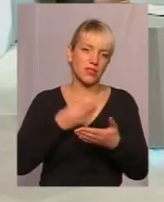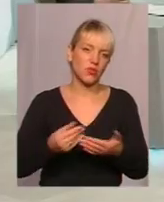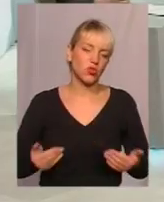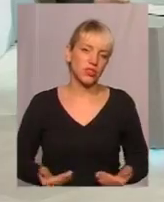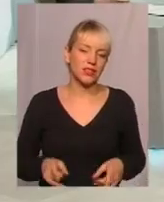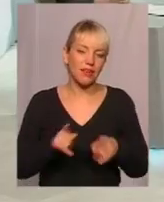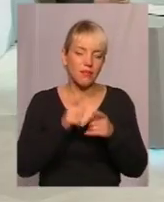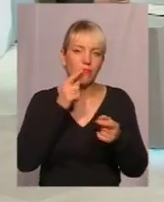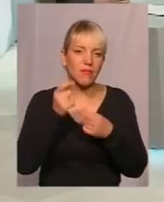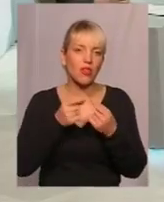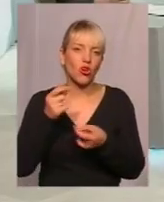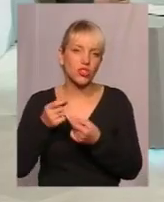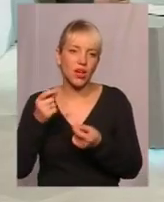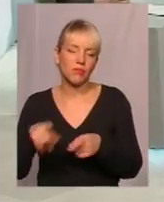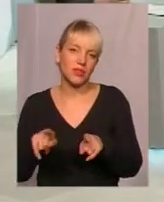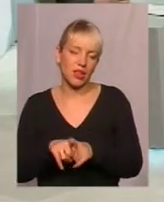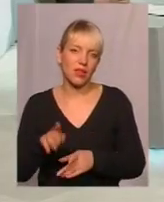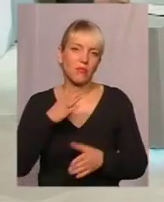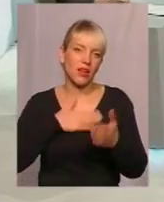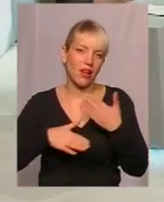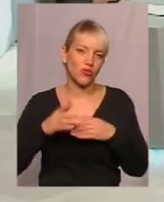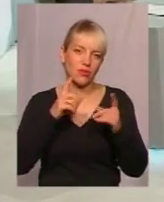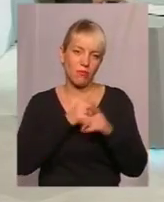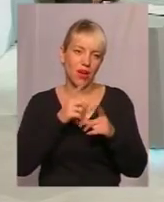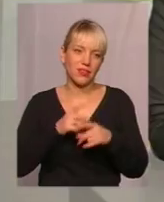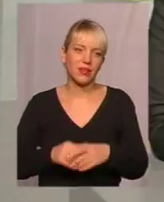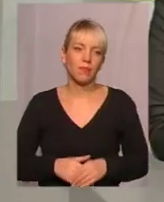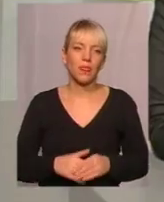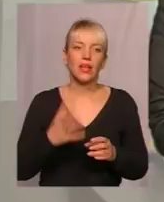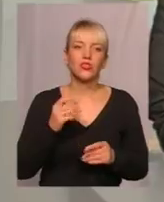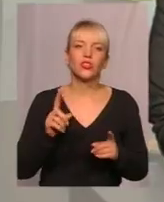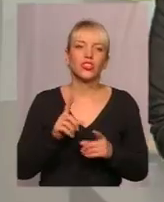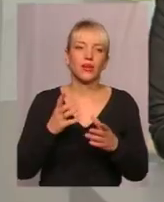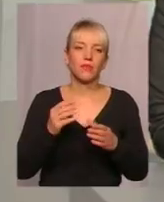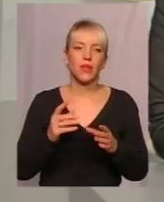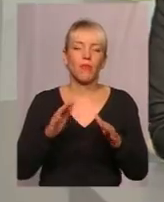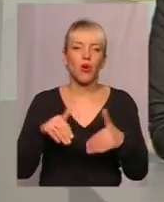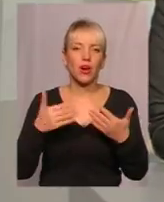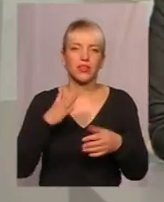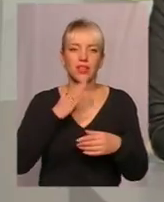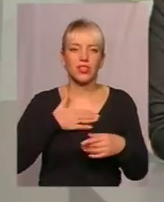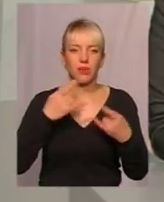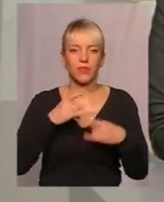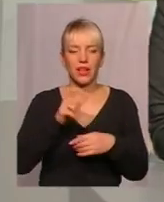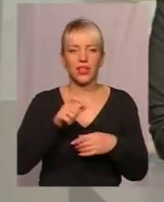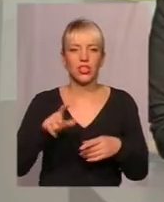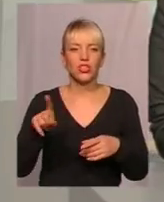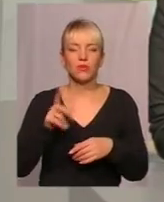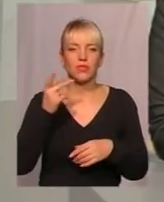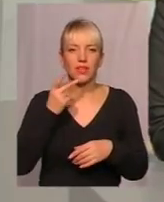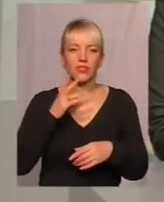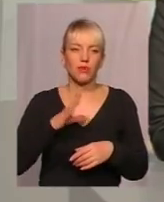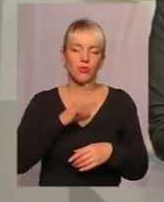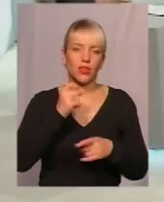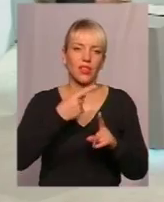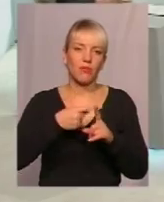мелочами і такими радостями маленькими. Що ще порадити дуже коротко нашим телеглядачам, щоб завжди бути на